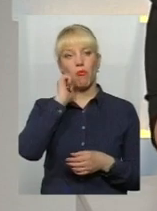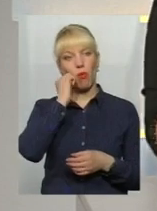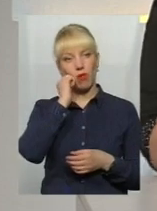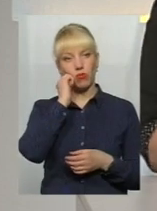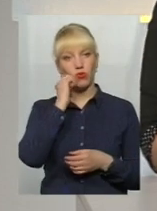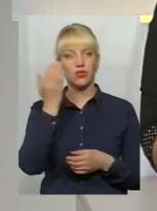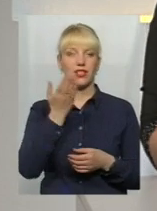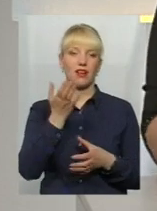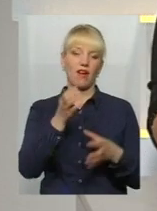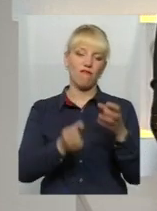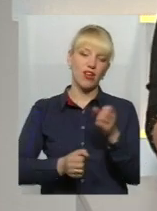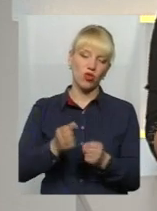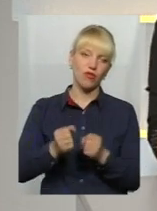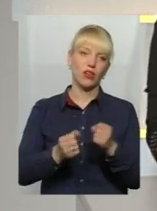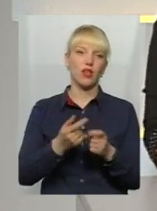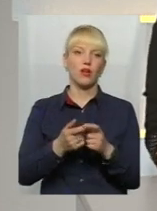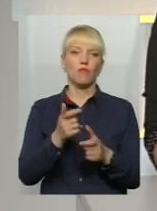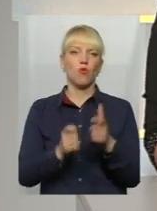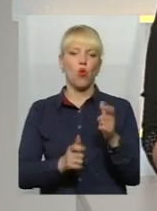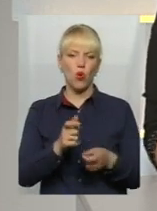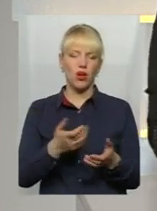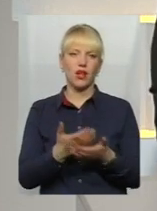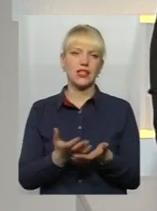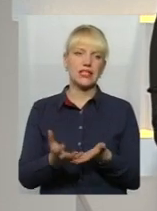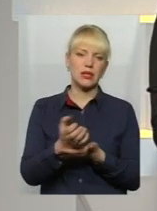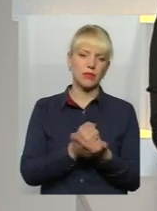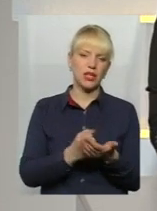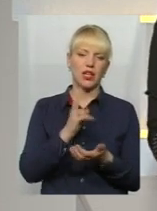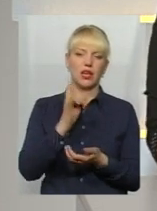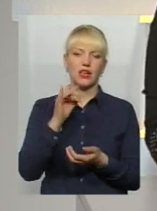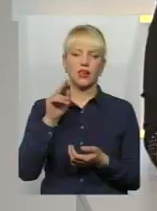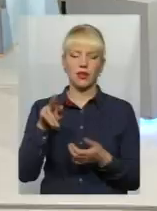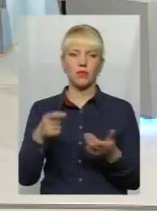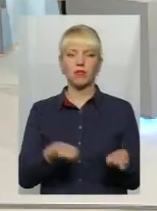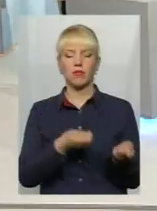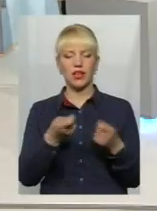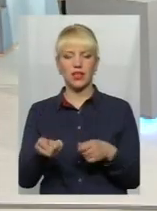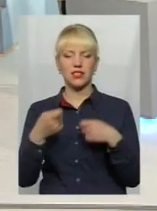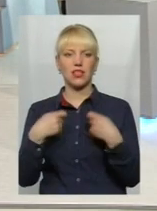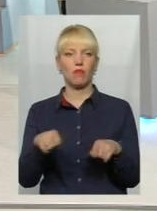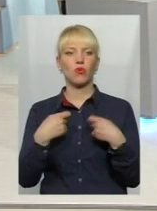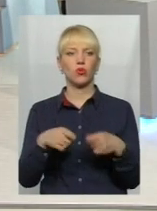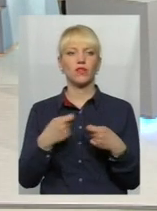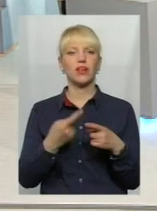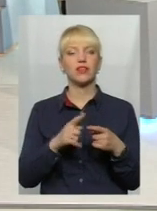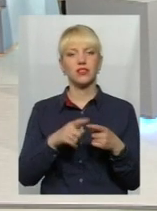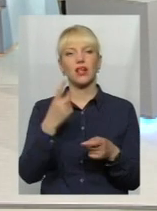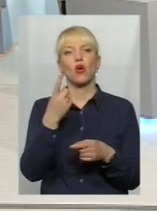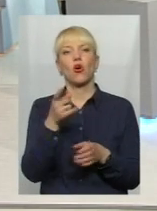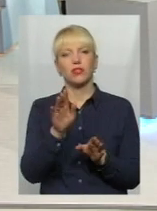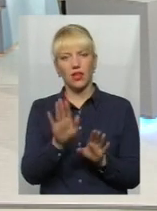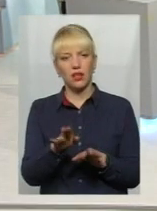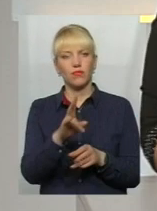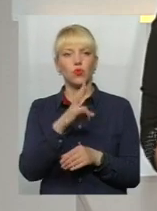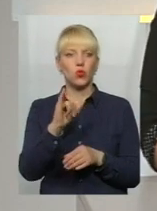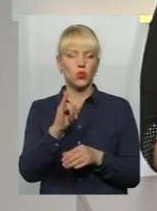яка там видуїла молока, назбирала кропу, так і принесла це все продавати, це одна така річ, яка викликає,